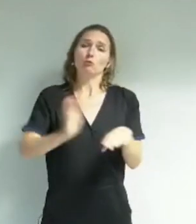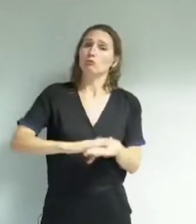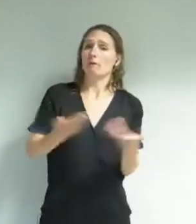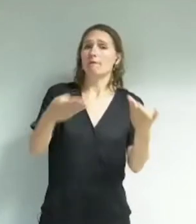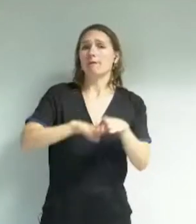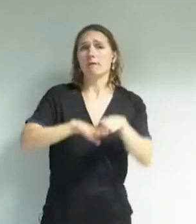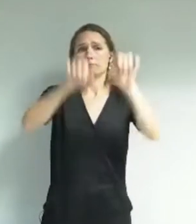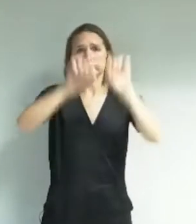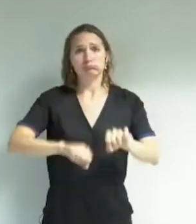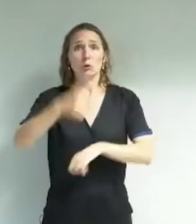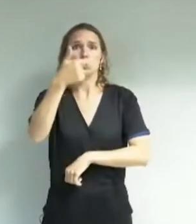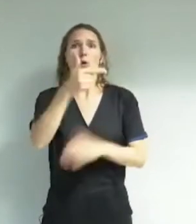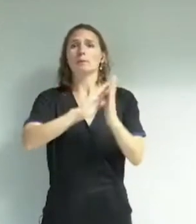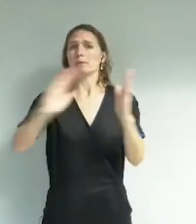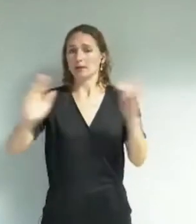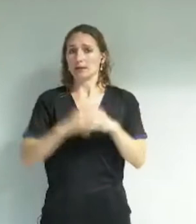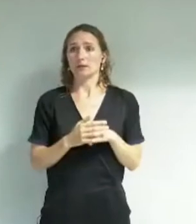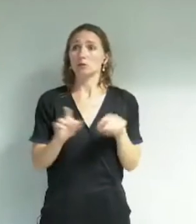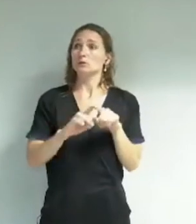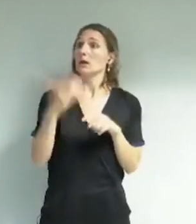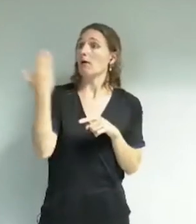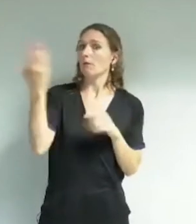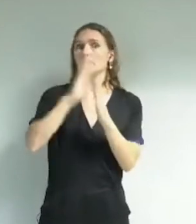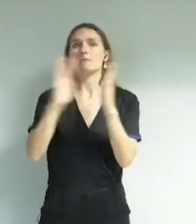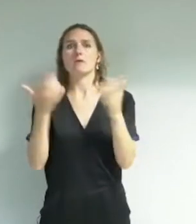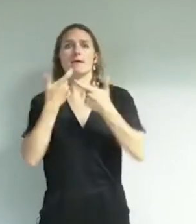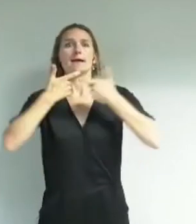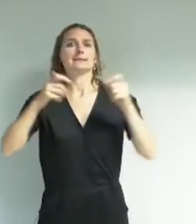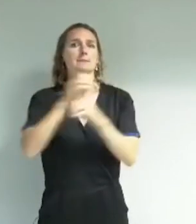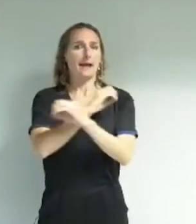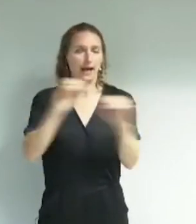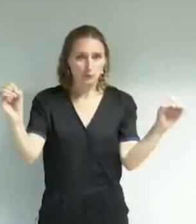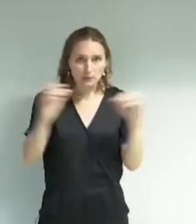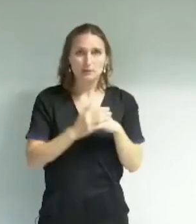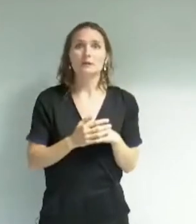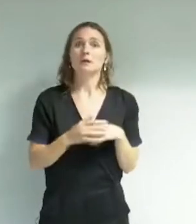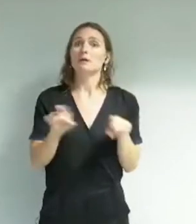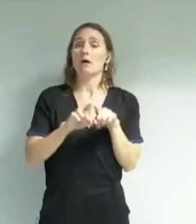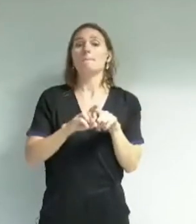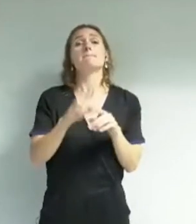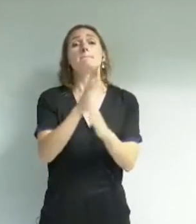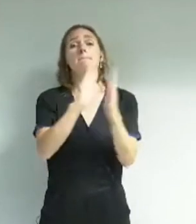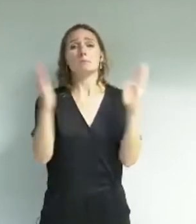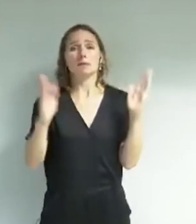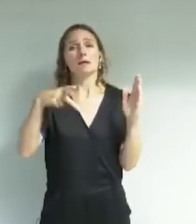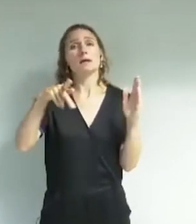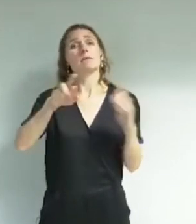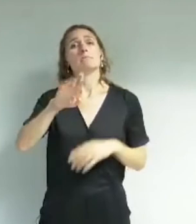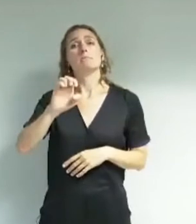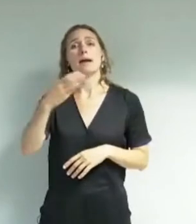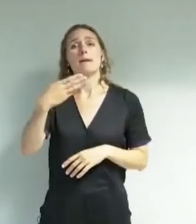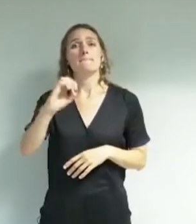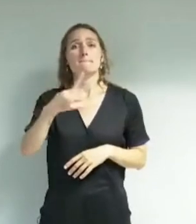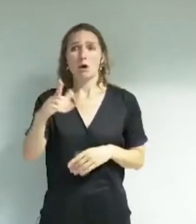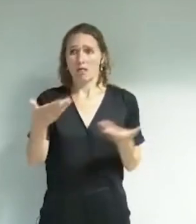Vous avez rendu leur accès gratuit pour un coût équivalent au fonctionnement de la bibliothèque Prémol que vous aviez fermée quelques mois auparavant.